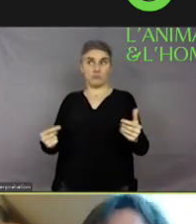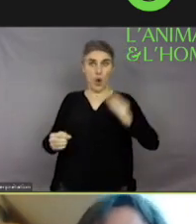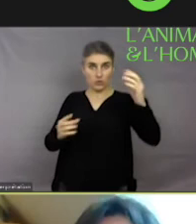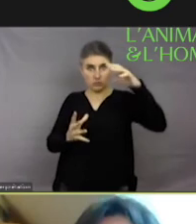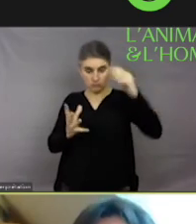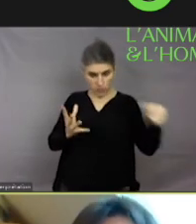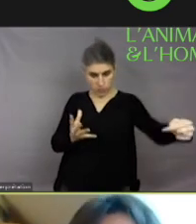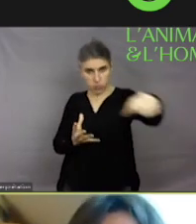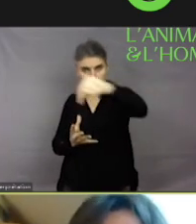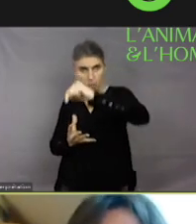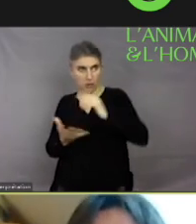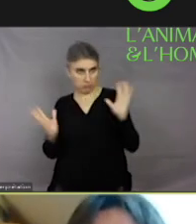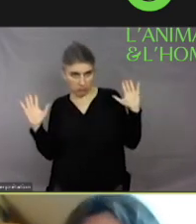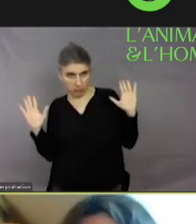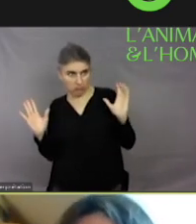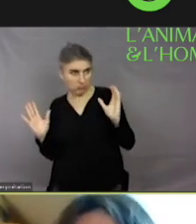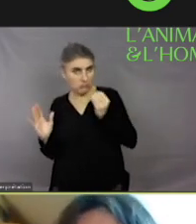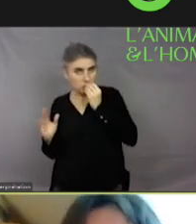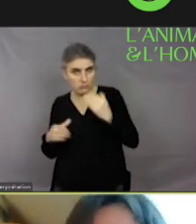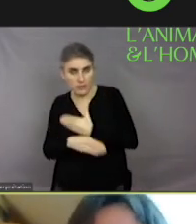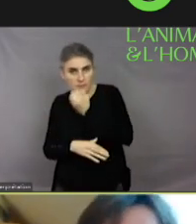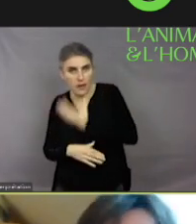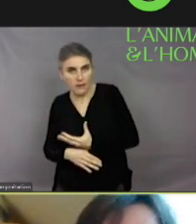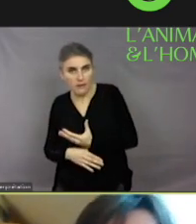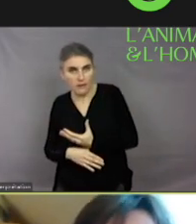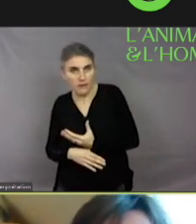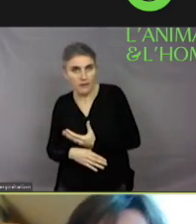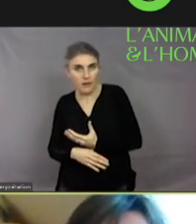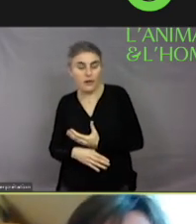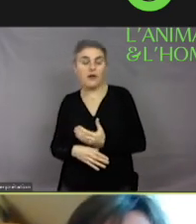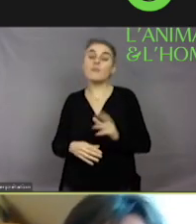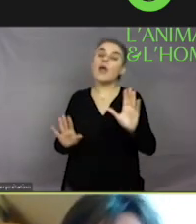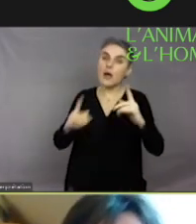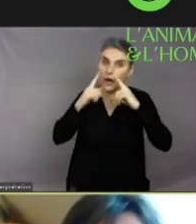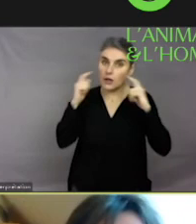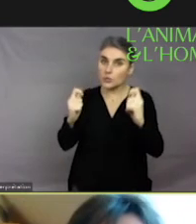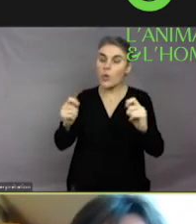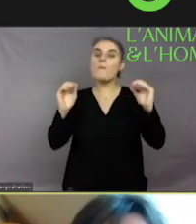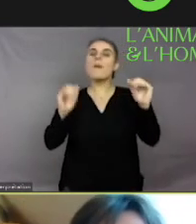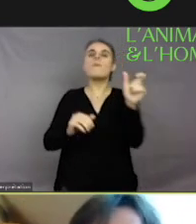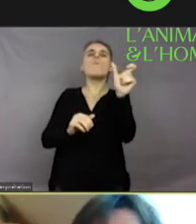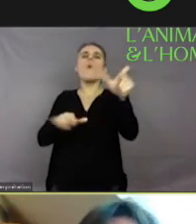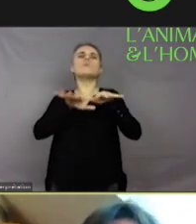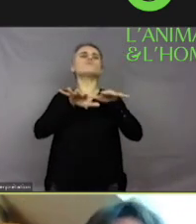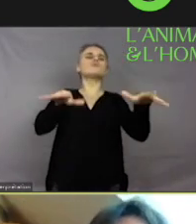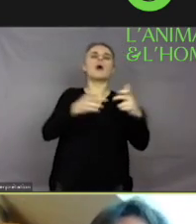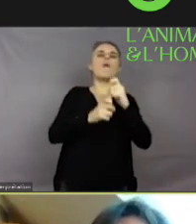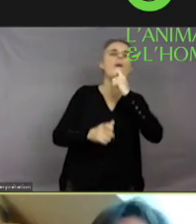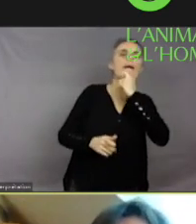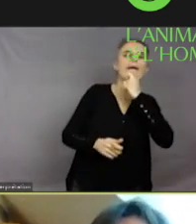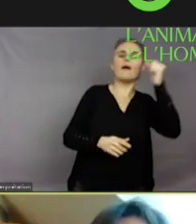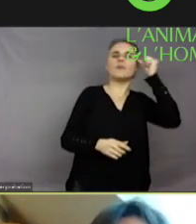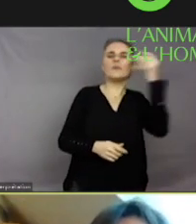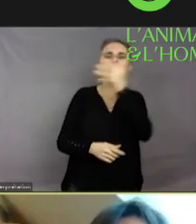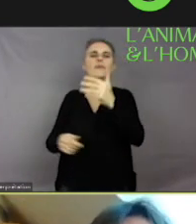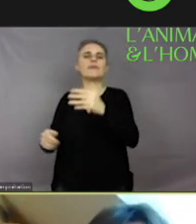dans le monde anglo-saxon que la condition des animaux dans les élevages s'est améliorée. Donc, il faut juste